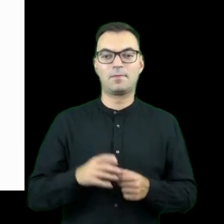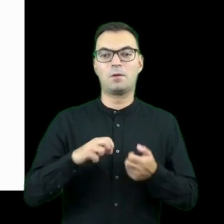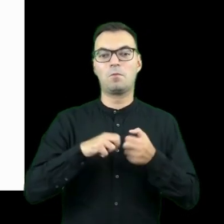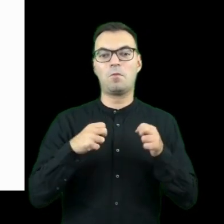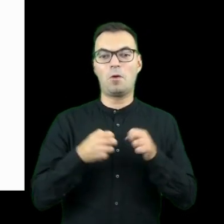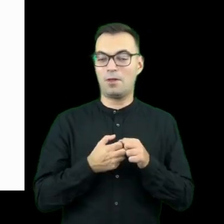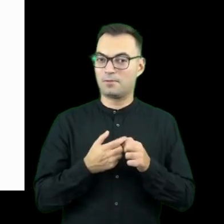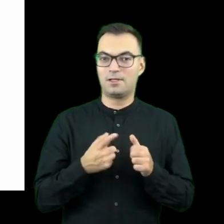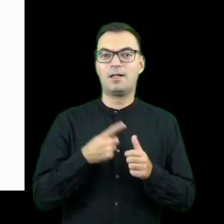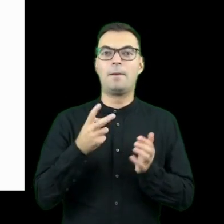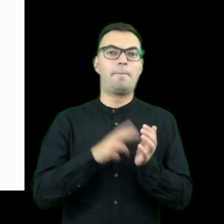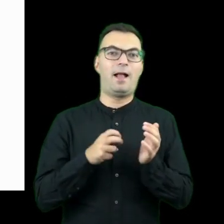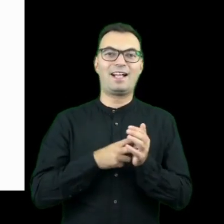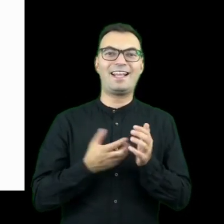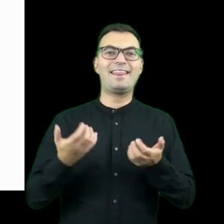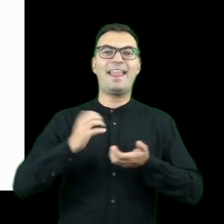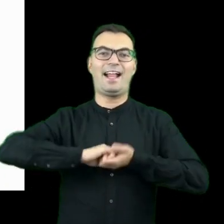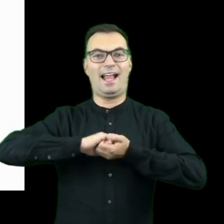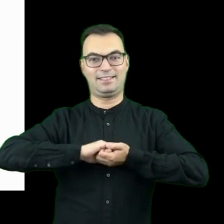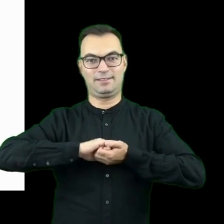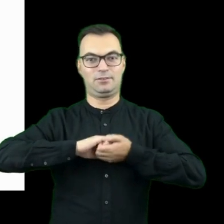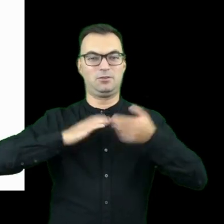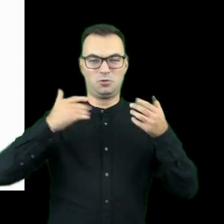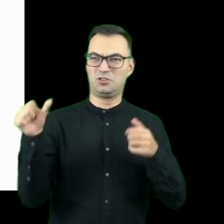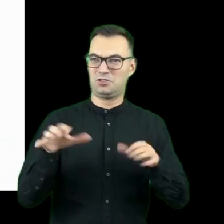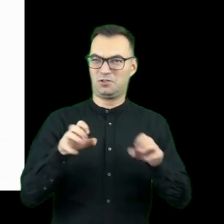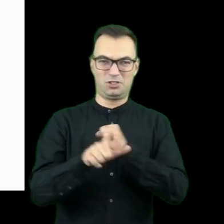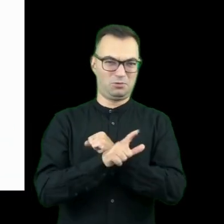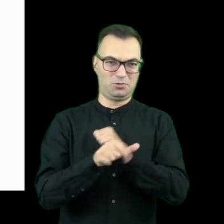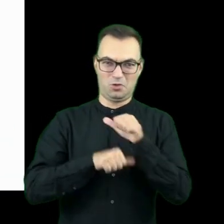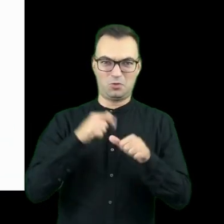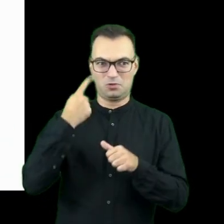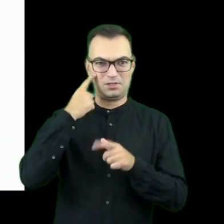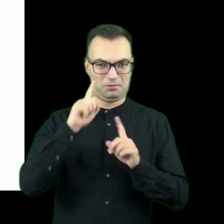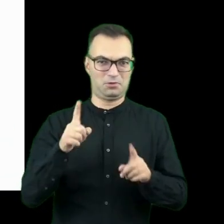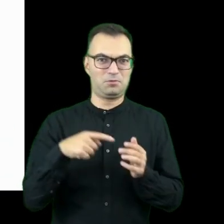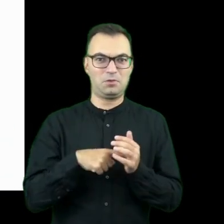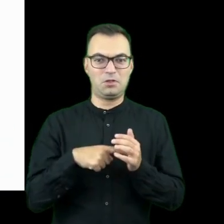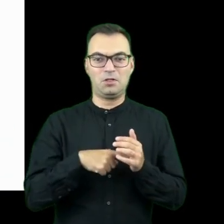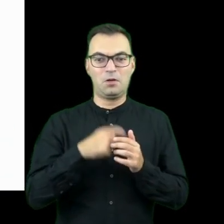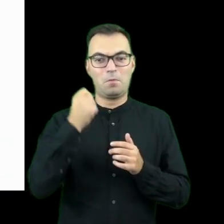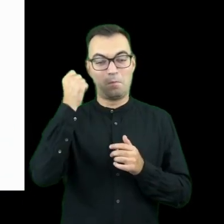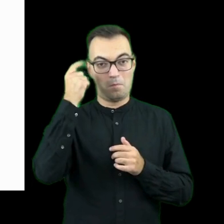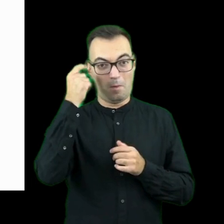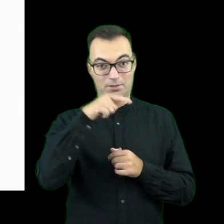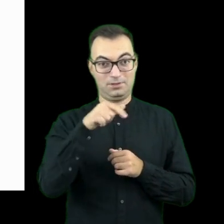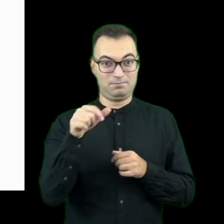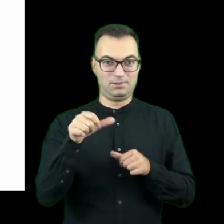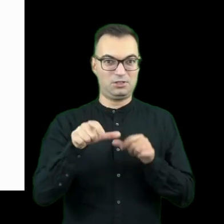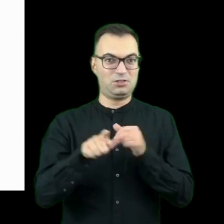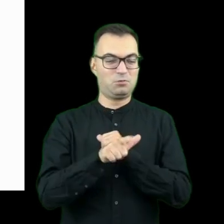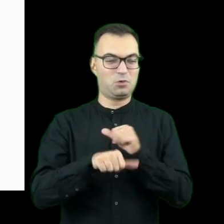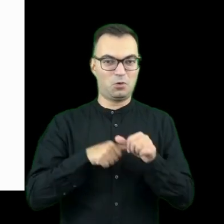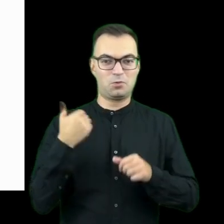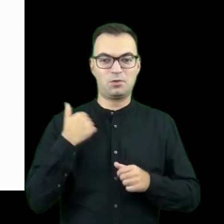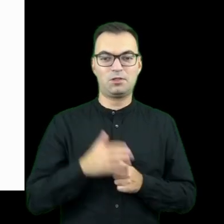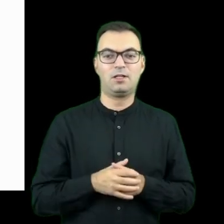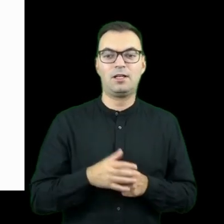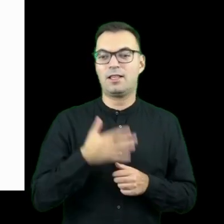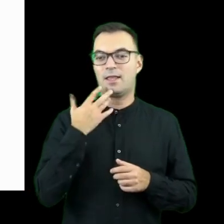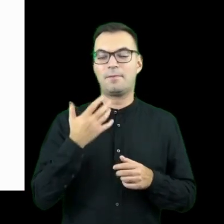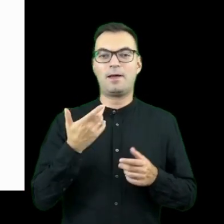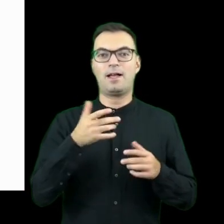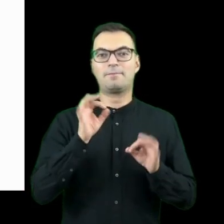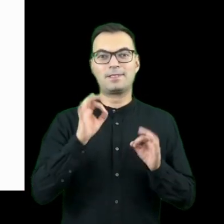określenie problemu to jest brak integracji, coś, co zostało zauważone w latach siedemdziesiątych, bo stąd z tego czasu jest ta inicjatywa, brak